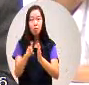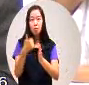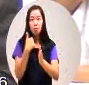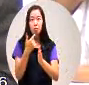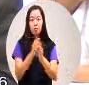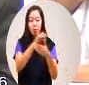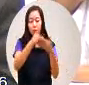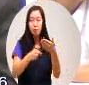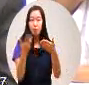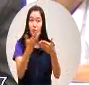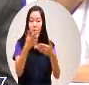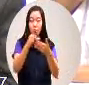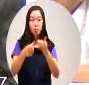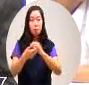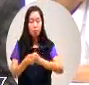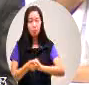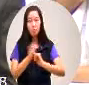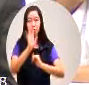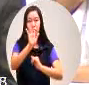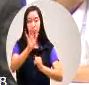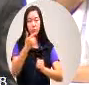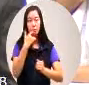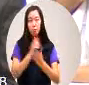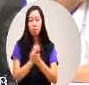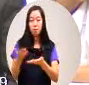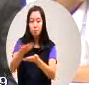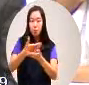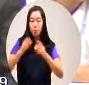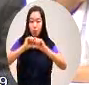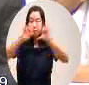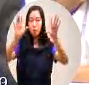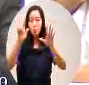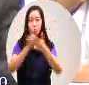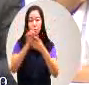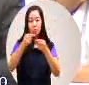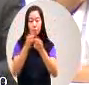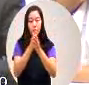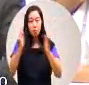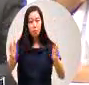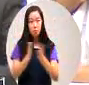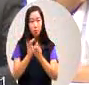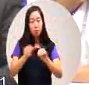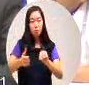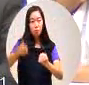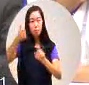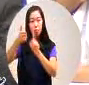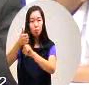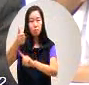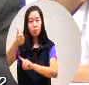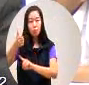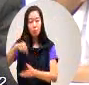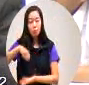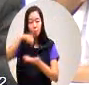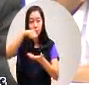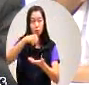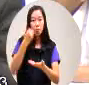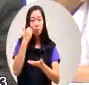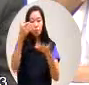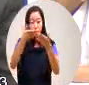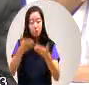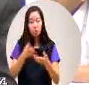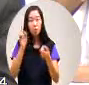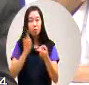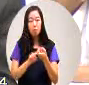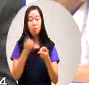第八条它有規定就是说政府公告一当里面提出要市民提出提出老附的条件